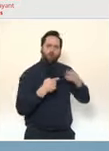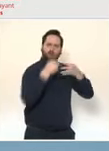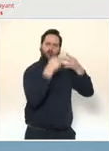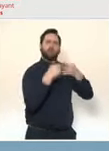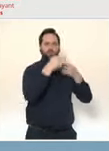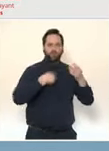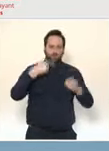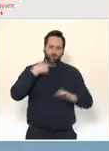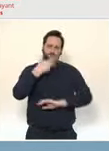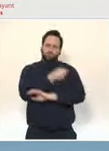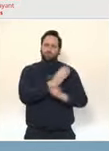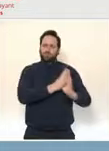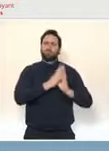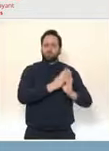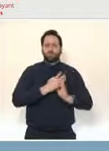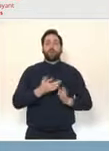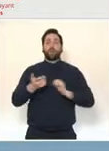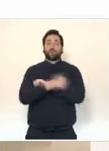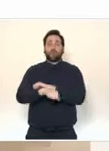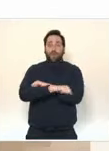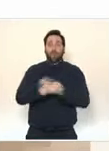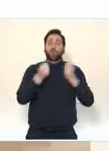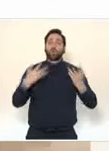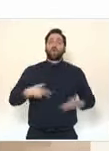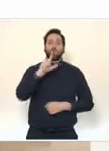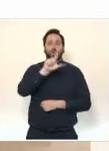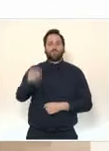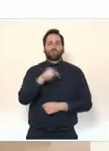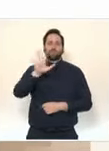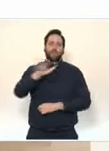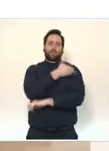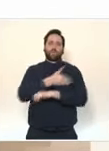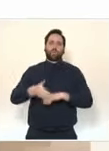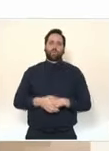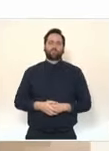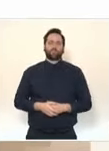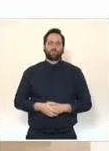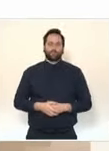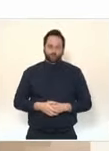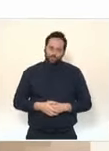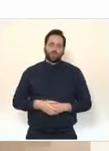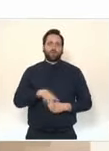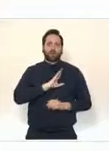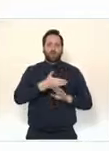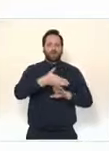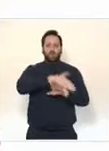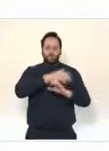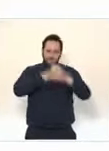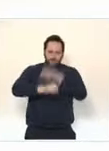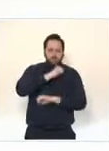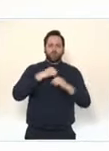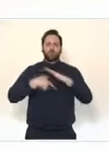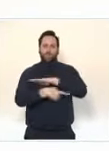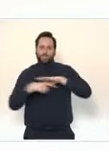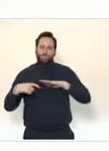personnes chaque semaine. C'est le résultat d'une organisation et d'une logistique exemplaire. Il est aujourd'hui possible